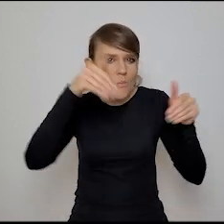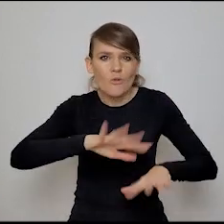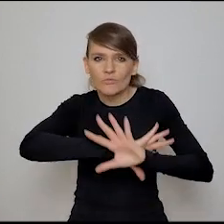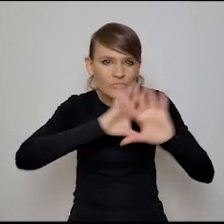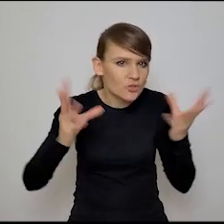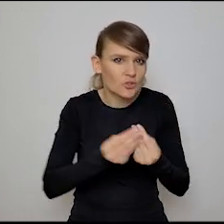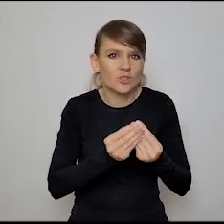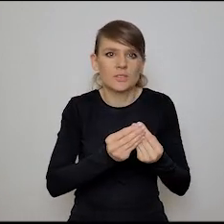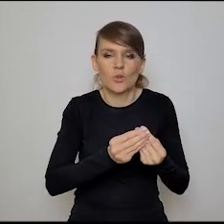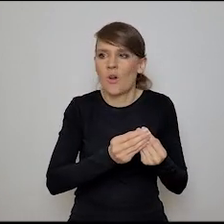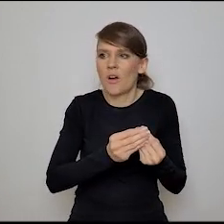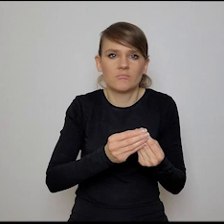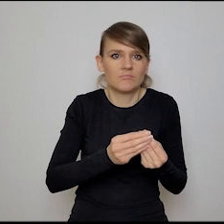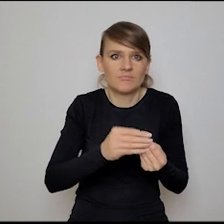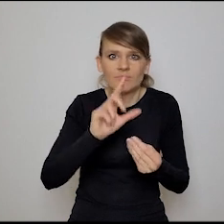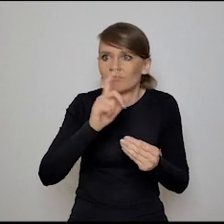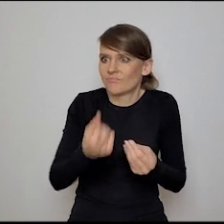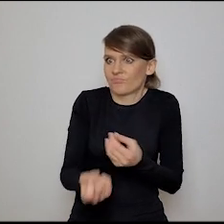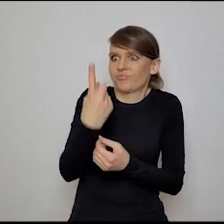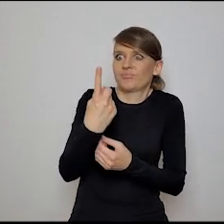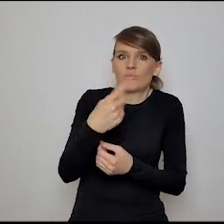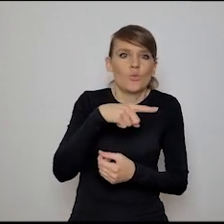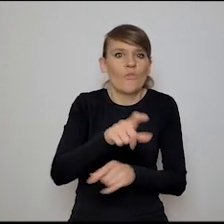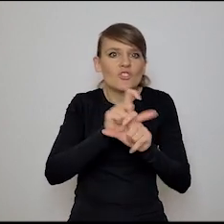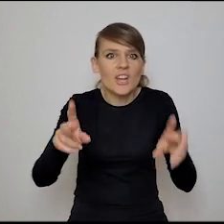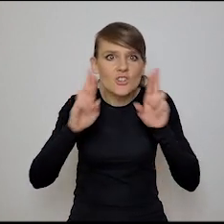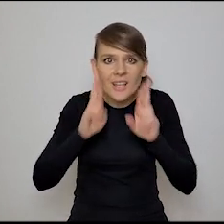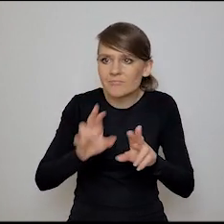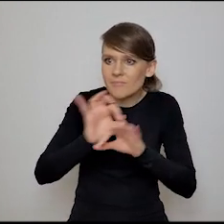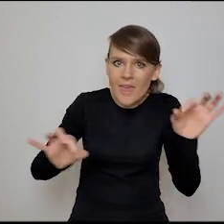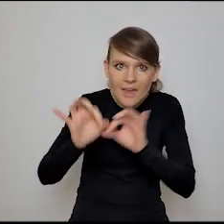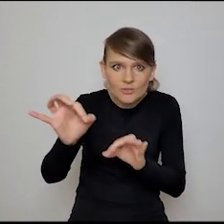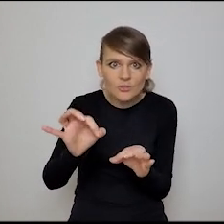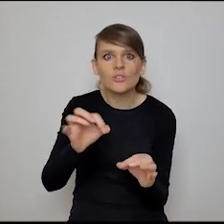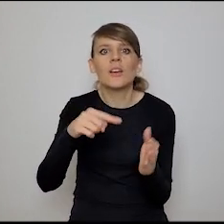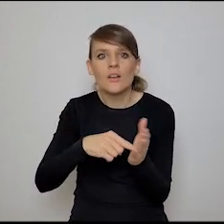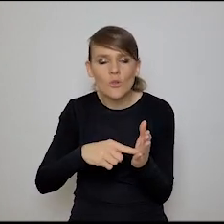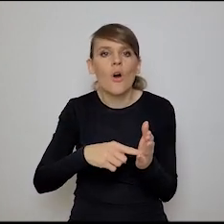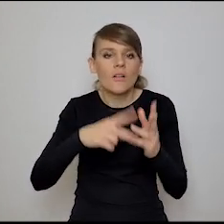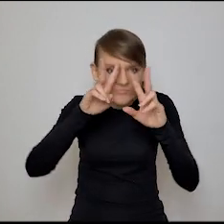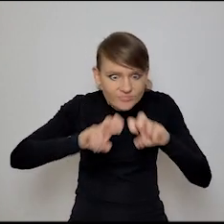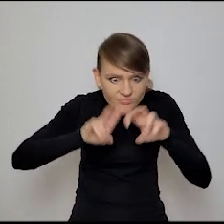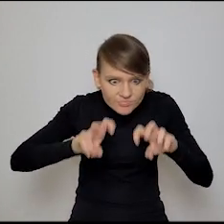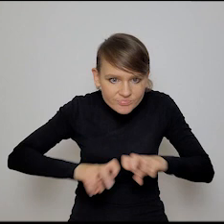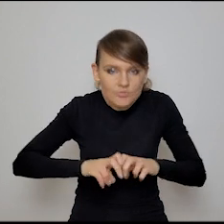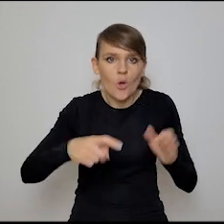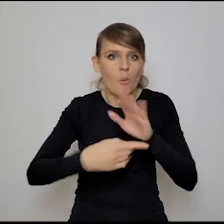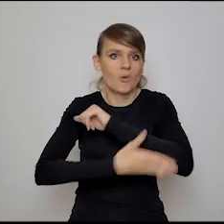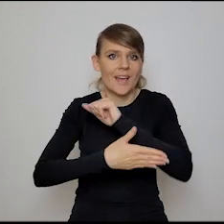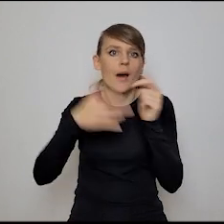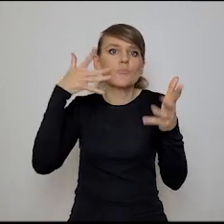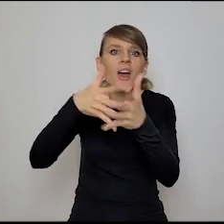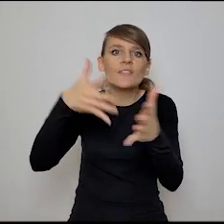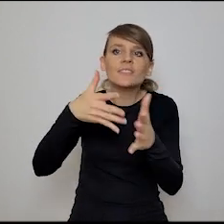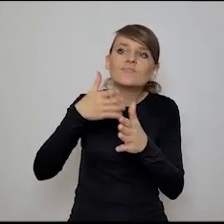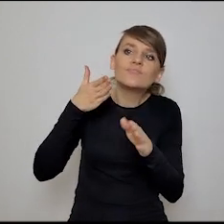wszystko, co zachodzi, mierzyć w czasie rzeczywistym, przetwarzać, przetwarzać, przetwarzać i na tej podstawie przewidywać, co się wydarzy,